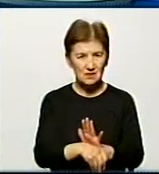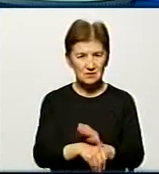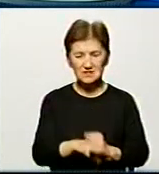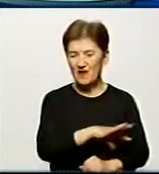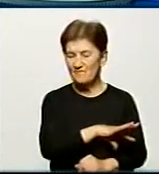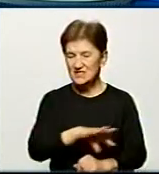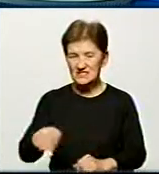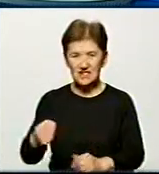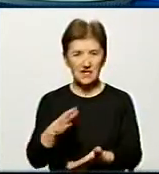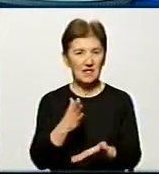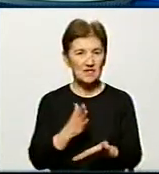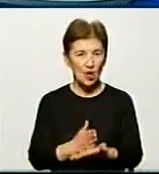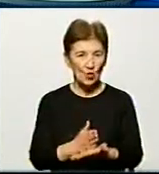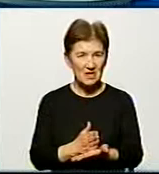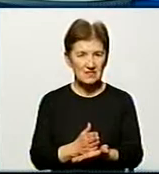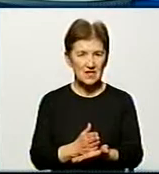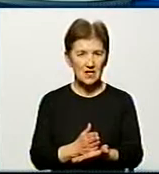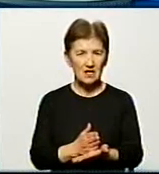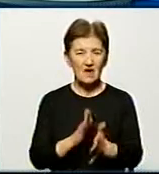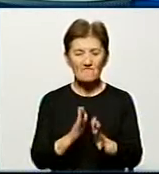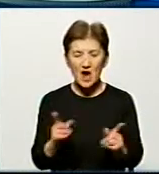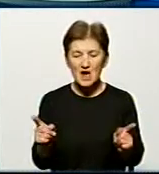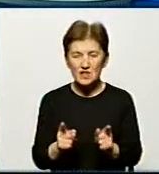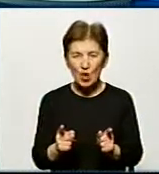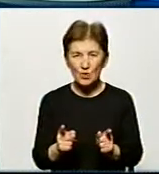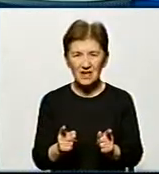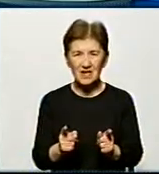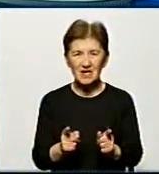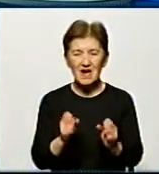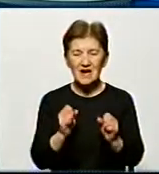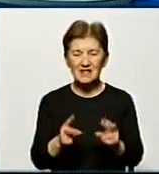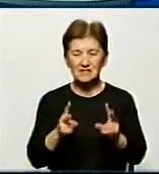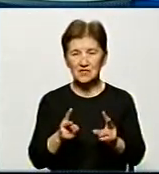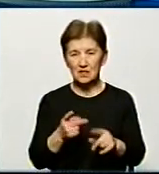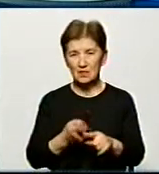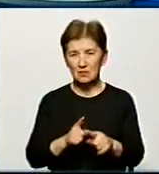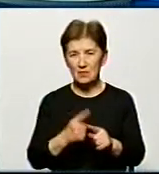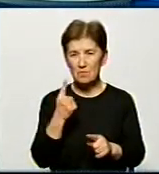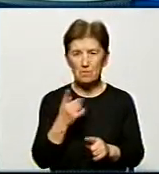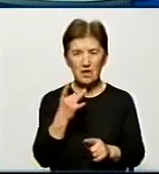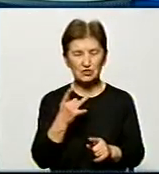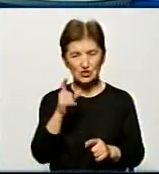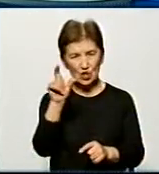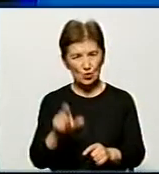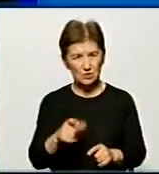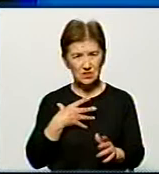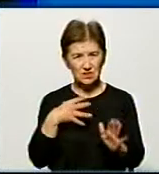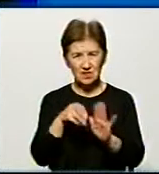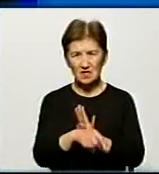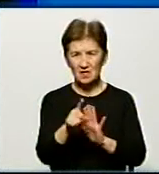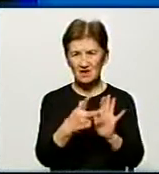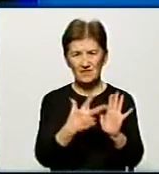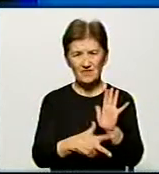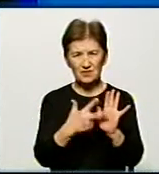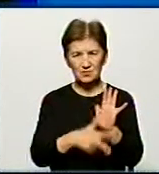всі знаходились, як сказала Надія Іваніна, в категорії ризику. Тобто, перша людина, яка померла, це 80-річний